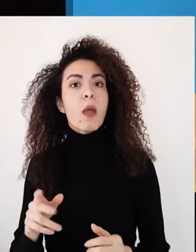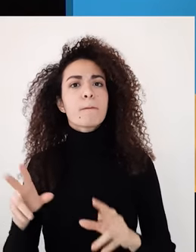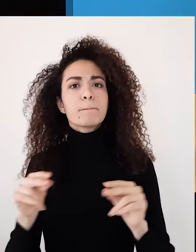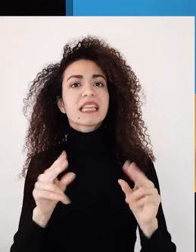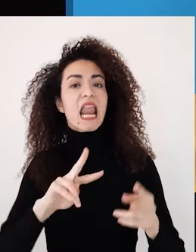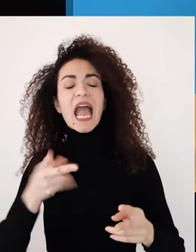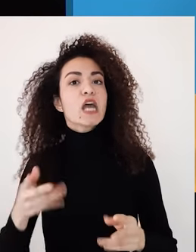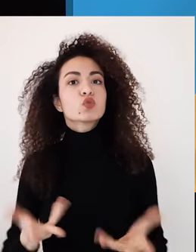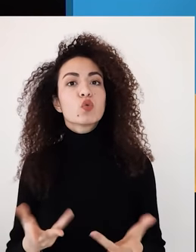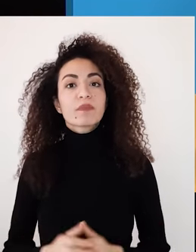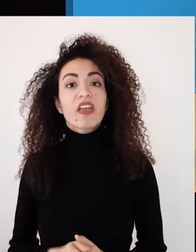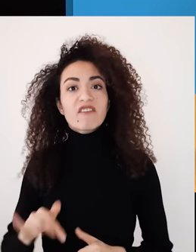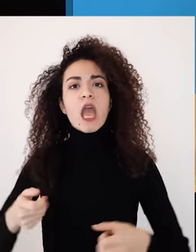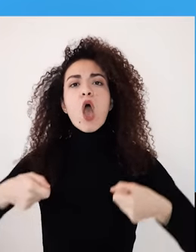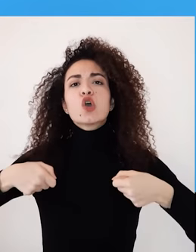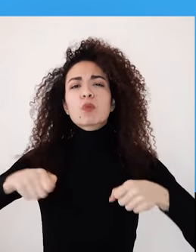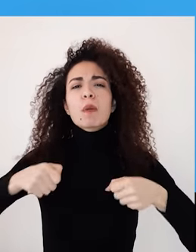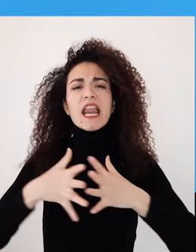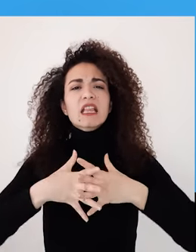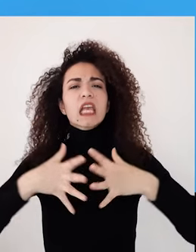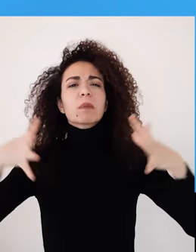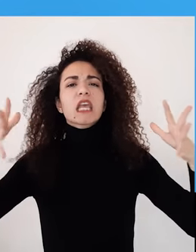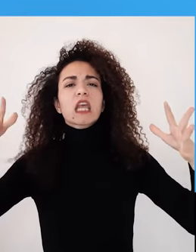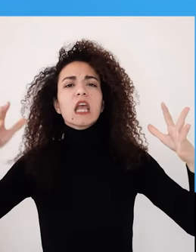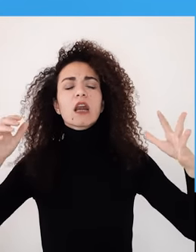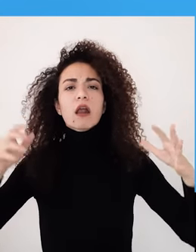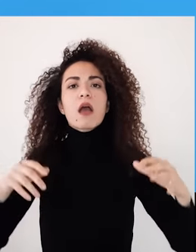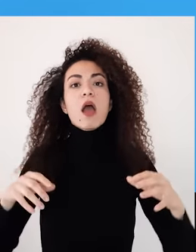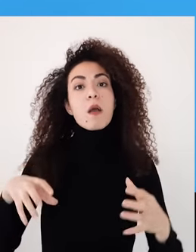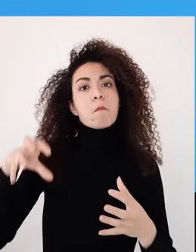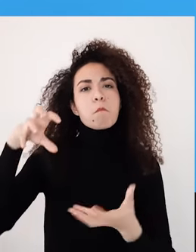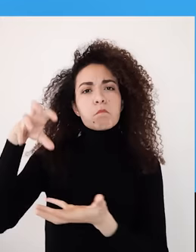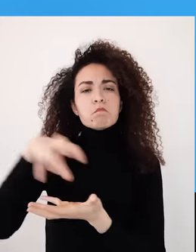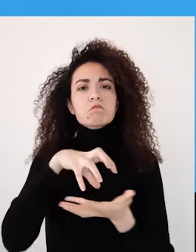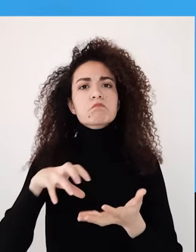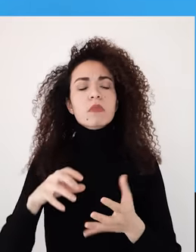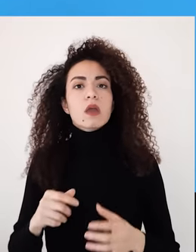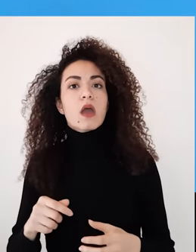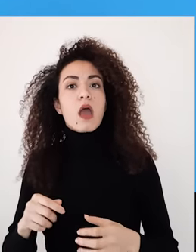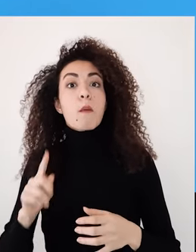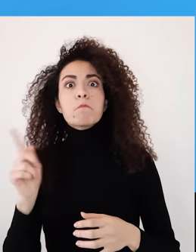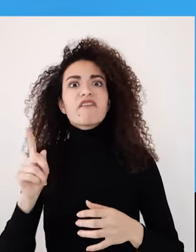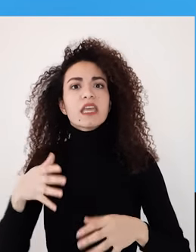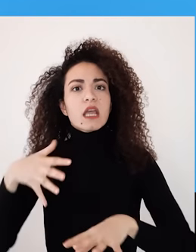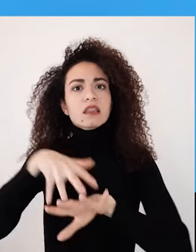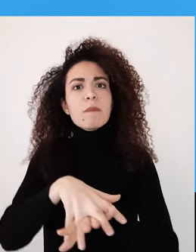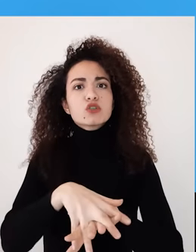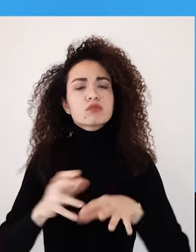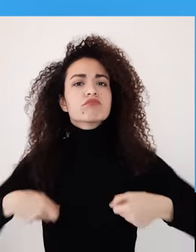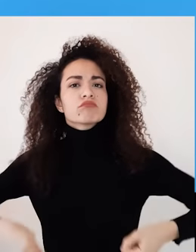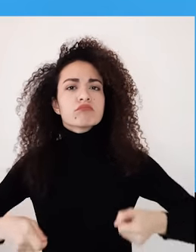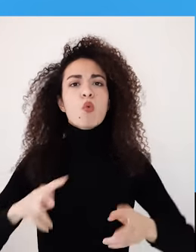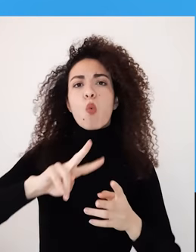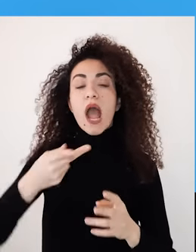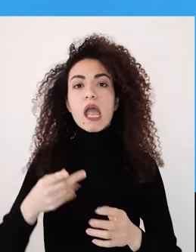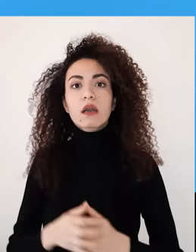غير مهيئ للأشخاص ذوي الإعاقة ممكن لمنظمة أو عدة منظمات أن يقودوا حملة ضغط من أجل إعادة تأهيل المبنى